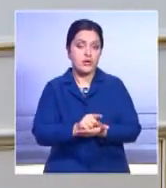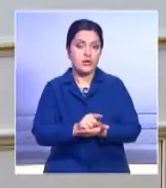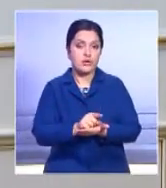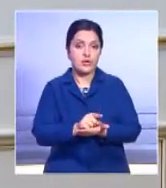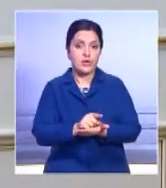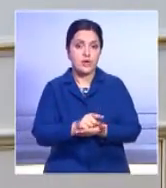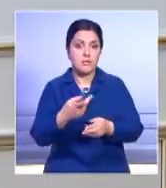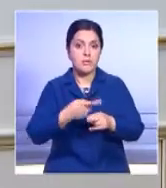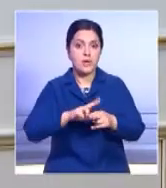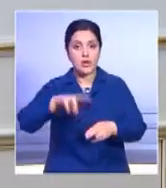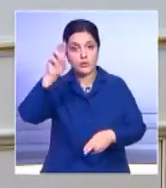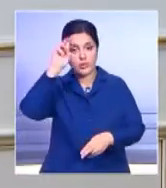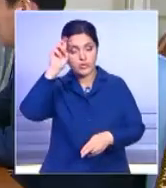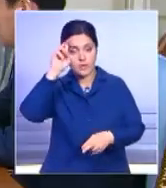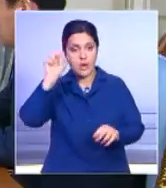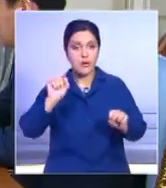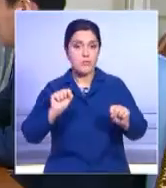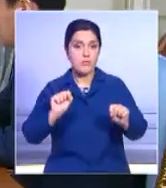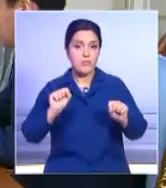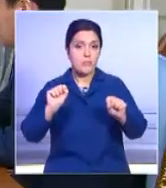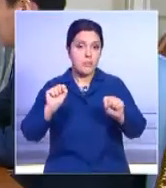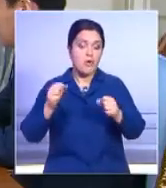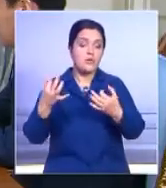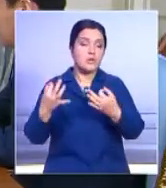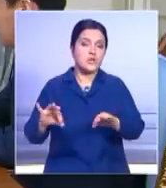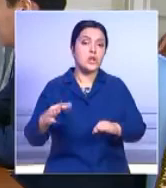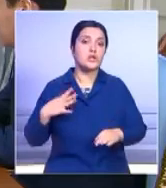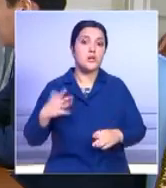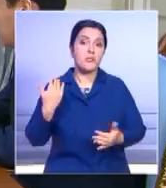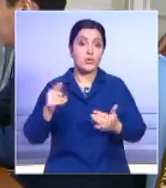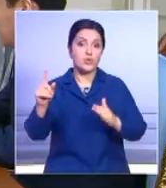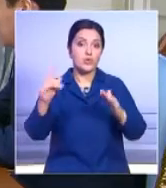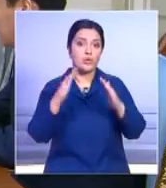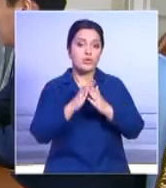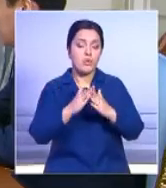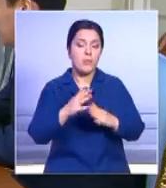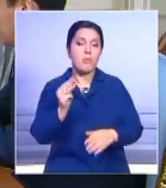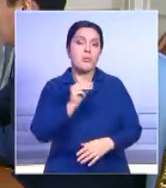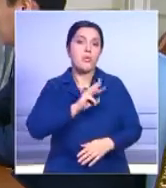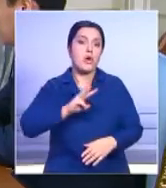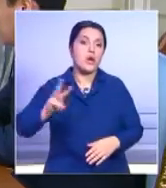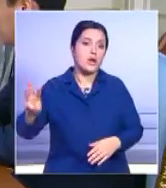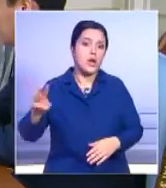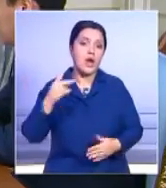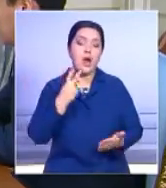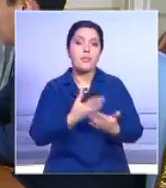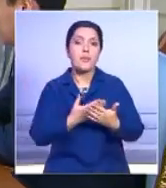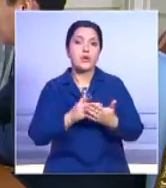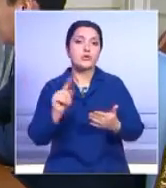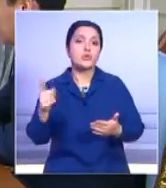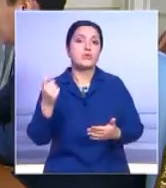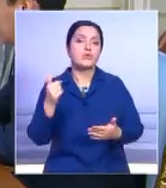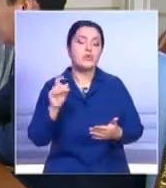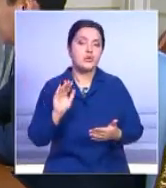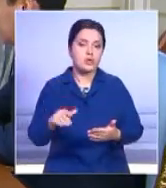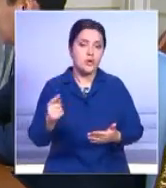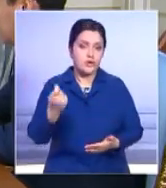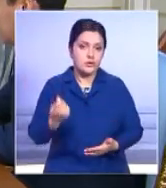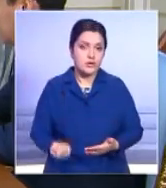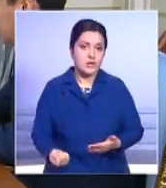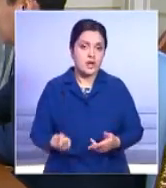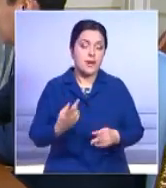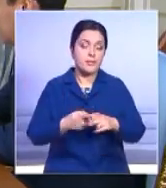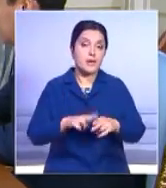Это же государство позволяет. Если он имеет дом на 5 миллионов, а показывает 100 тысяч, это